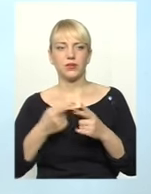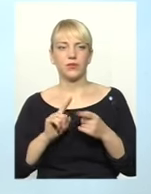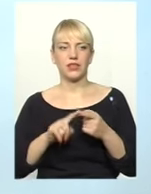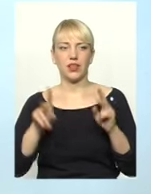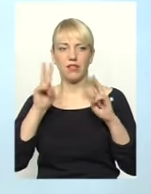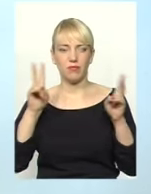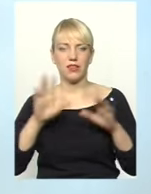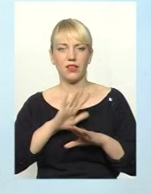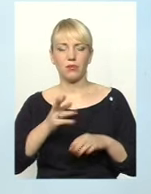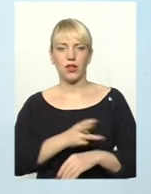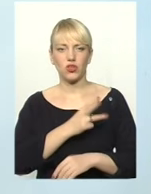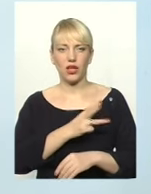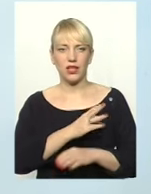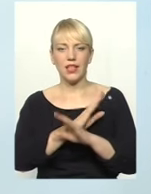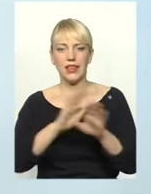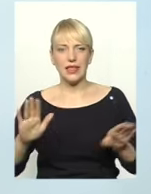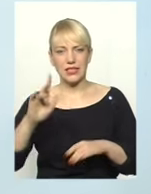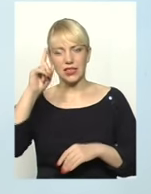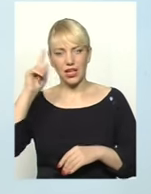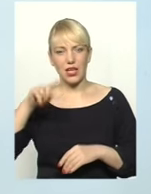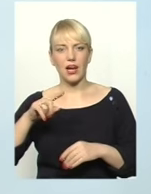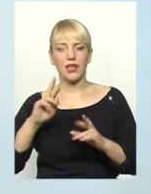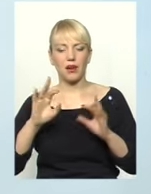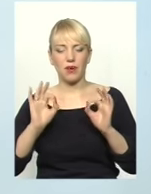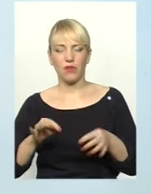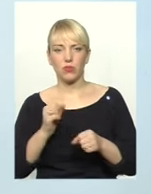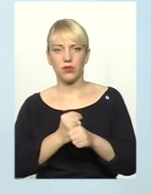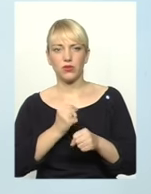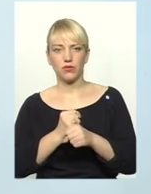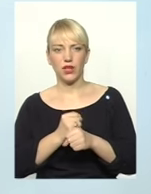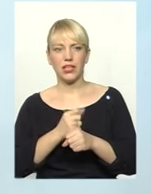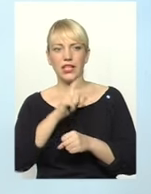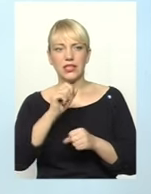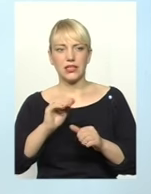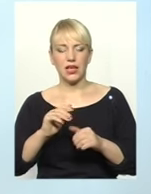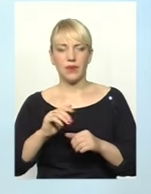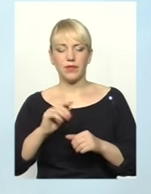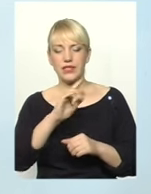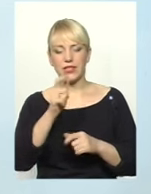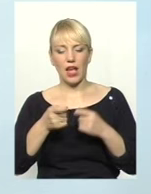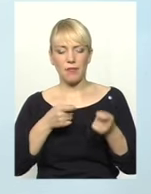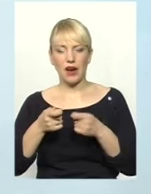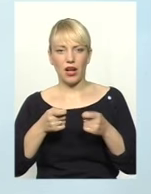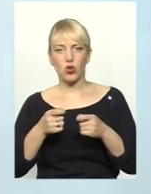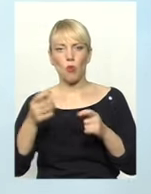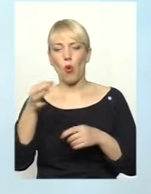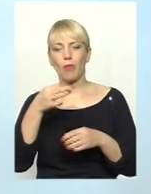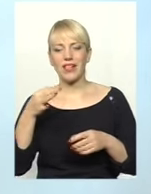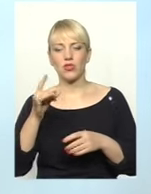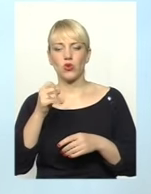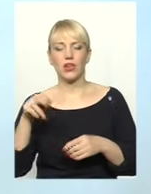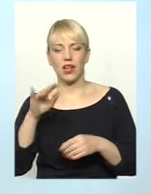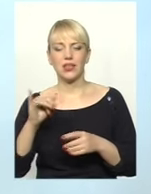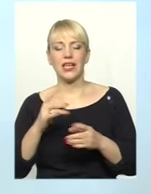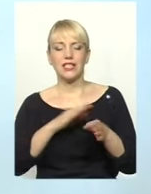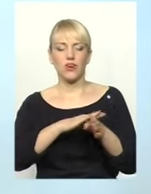міня і не бажання, або не знання, як правильно працювати з апаратом обласної ради, з виконавчою